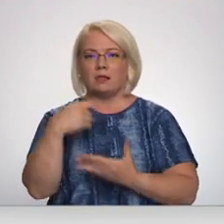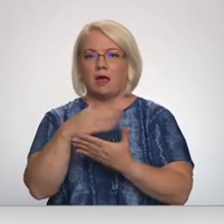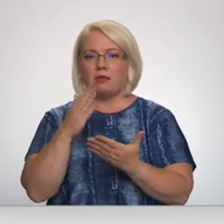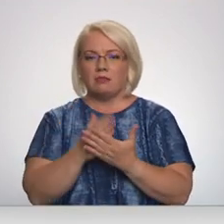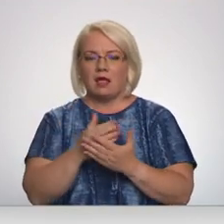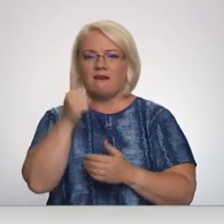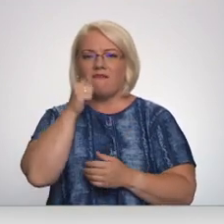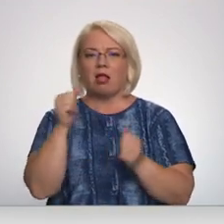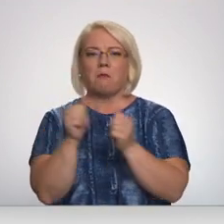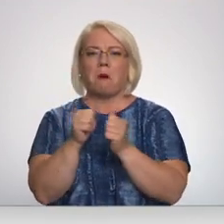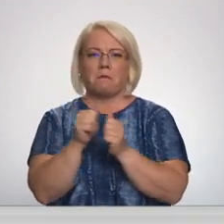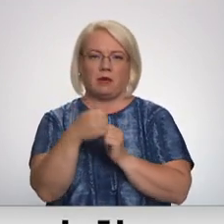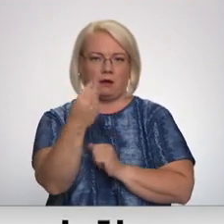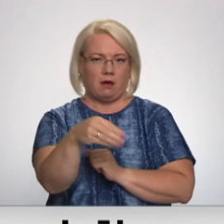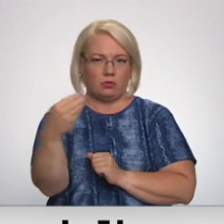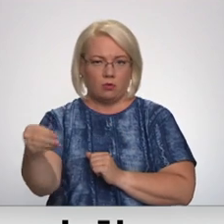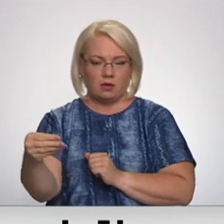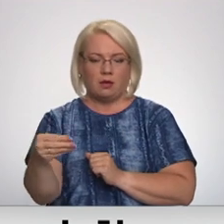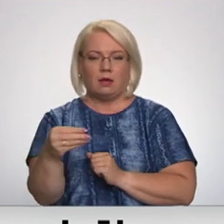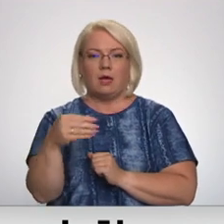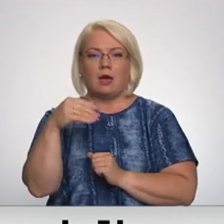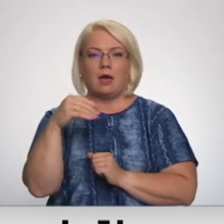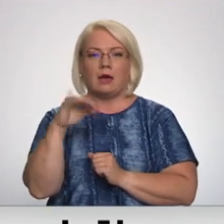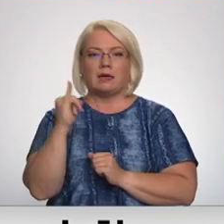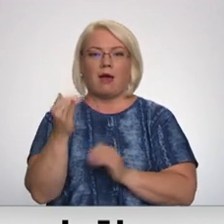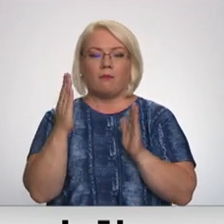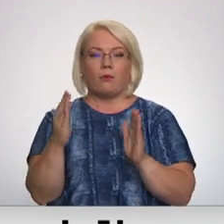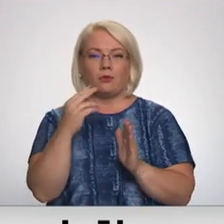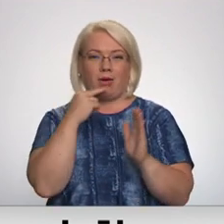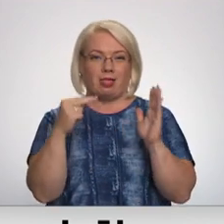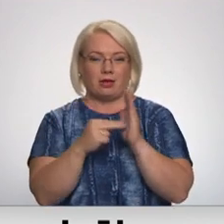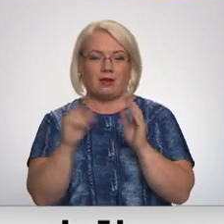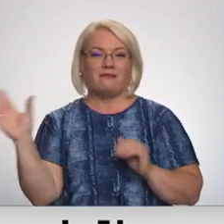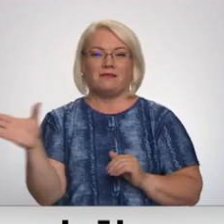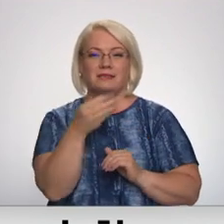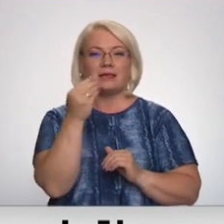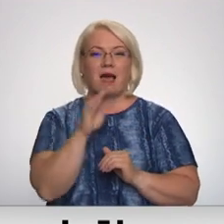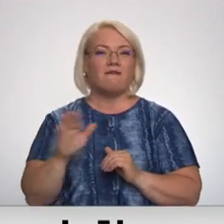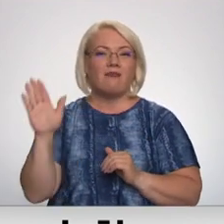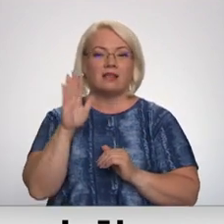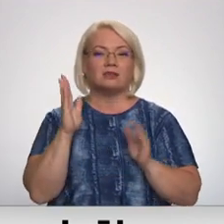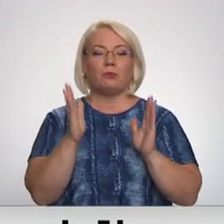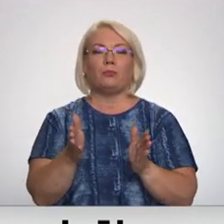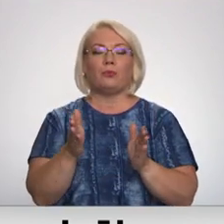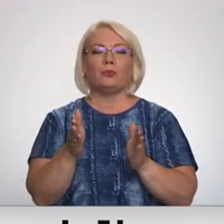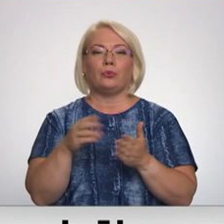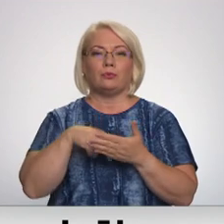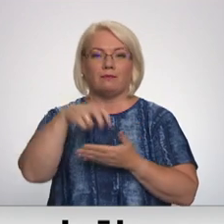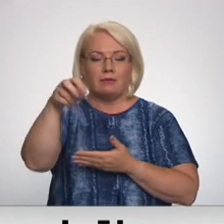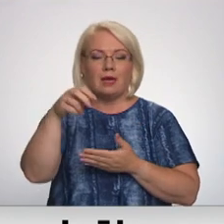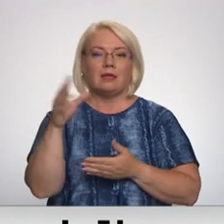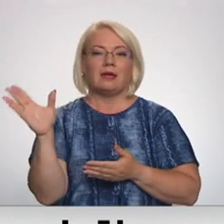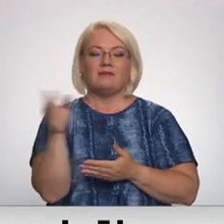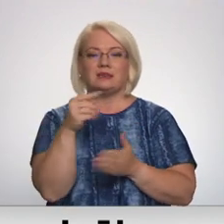papīra formātā. Ja elektroniski visā valstī būtu nosūtījumi cilvēkiem, tad jau dati